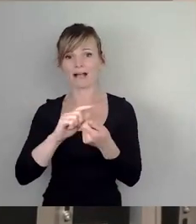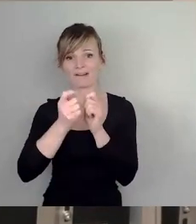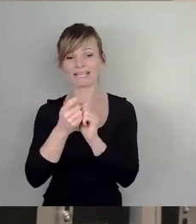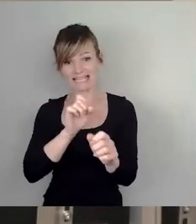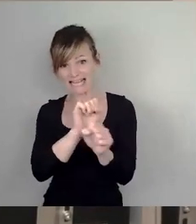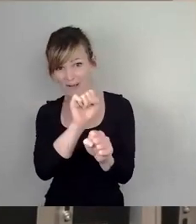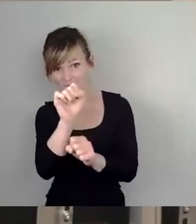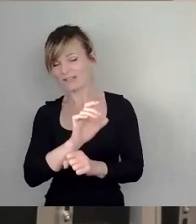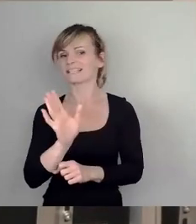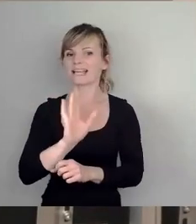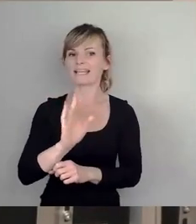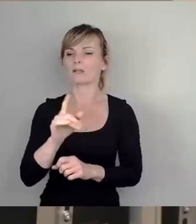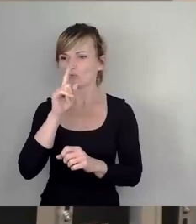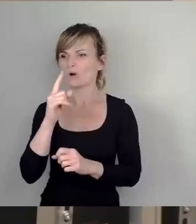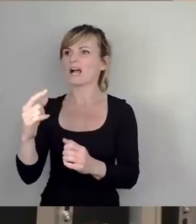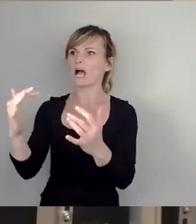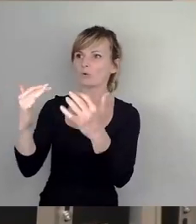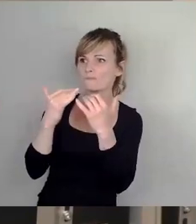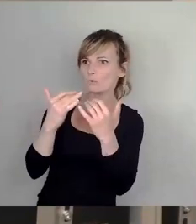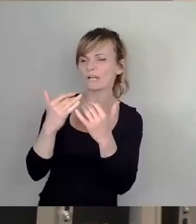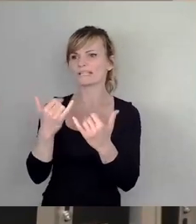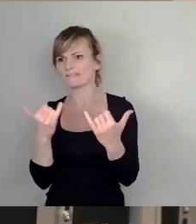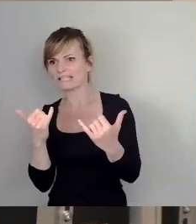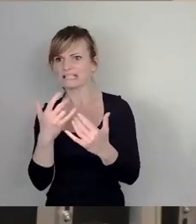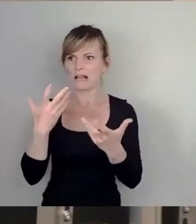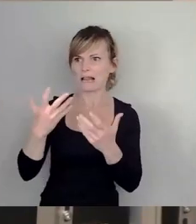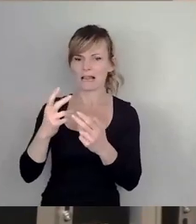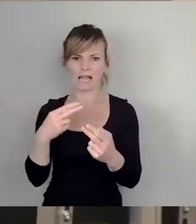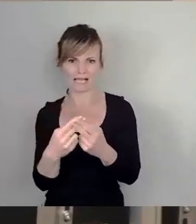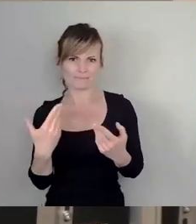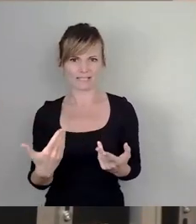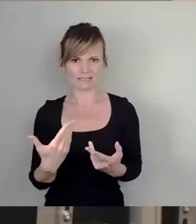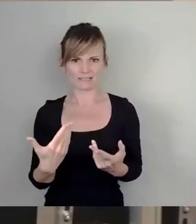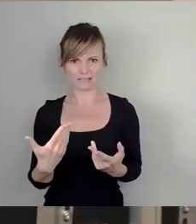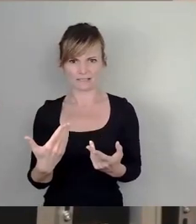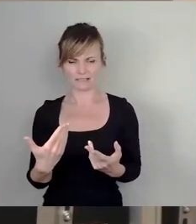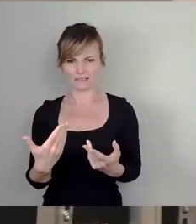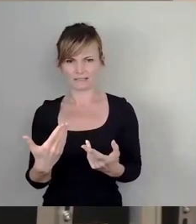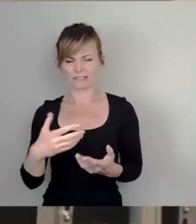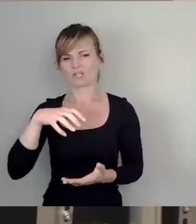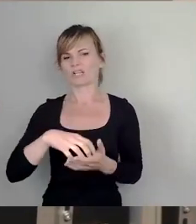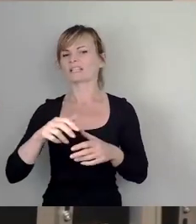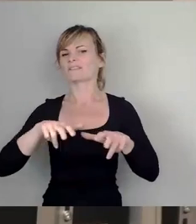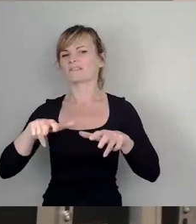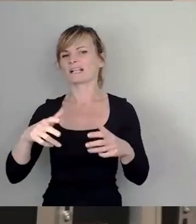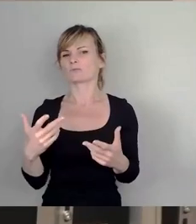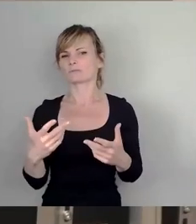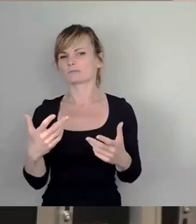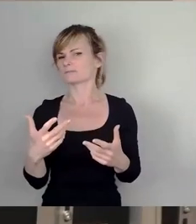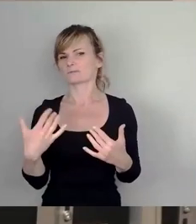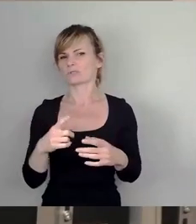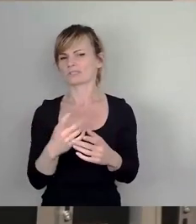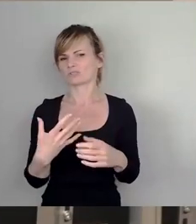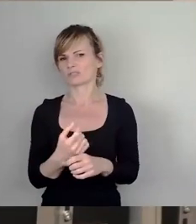Auswirkungen klarzukommen in einem städtischen Leben. Dass die Stadtverwaltung da an diversen Stellen einfach noch nicht so weit ist. Wenn ich mir